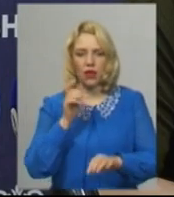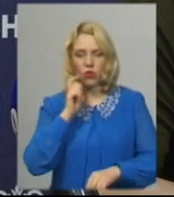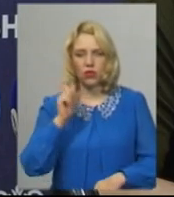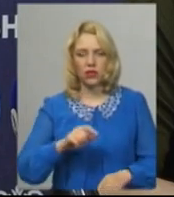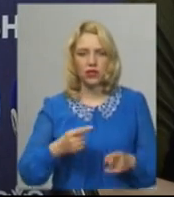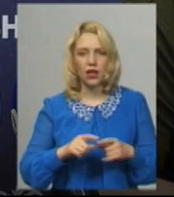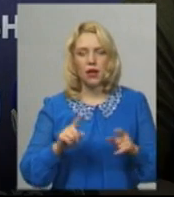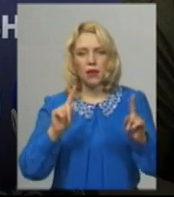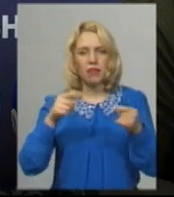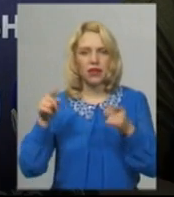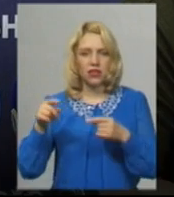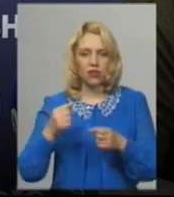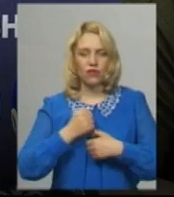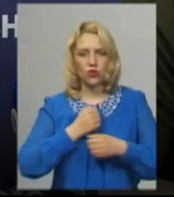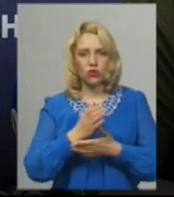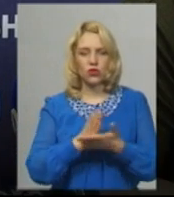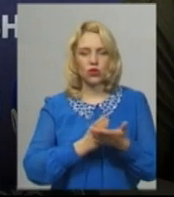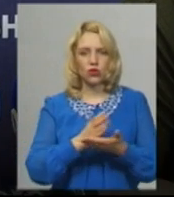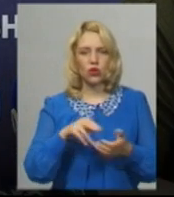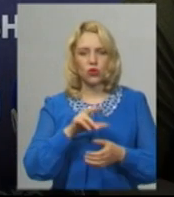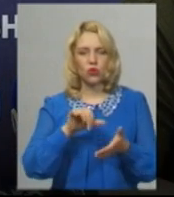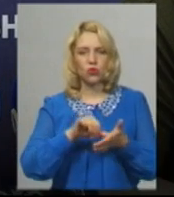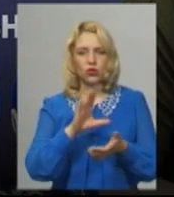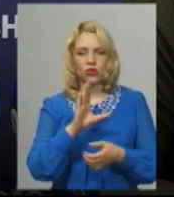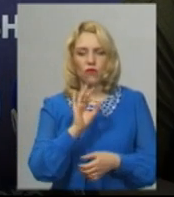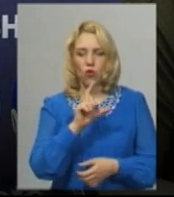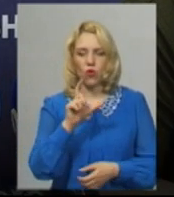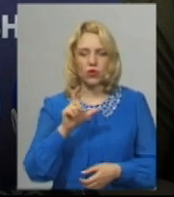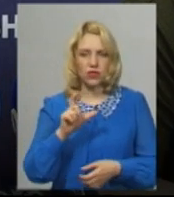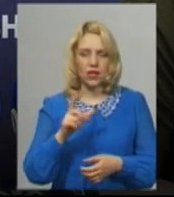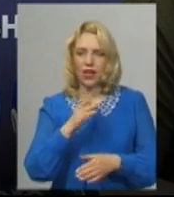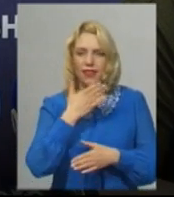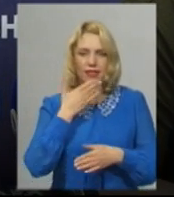Призвані військовослужбов, строкової служби до участі в ООС не залучаються.